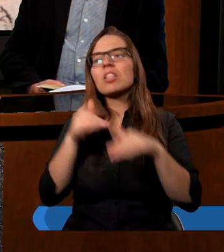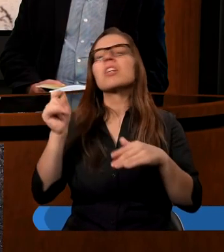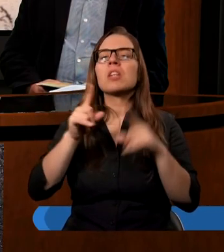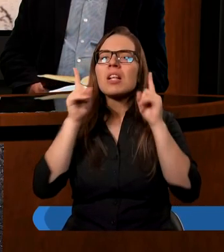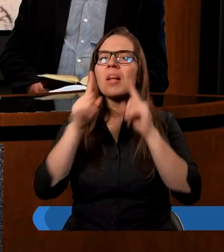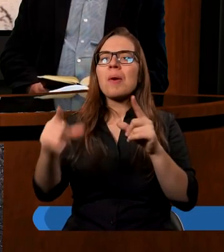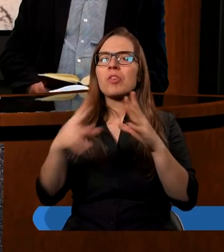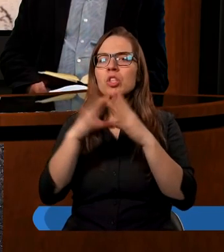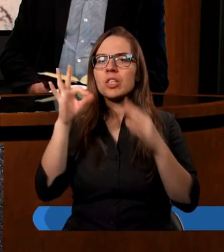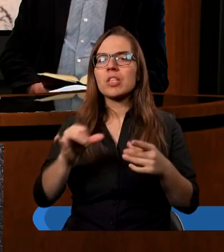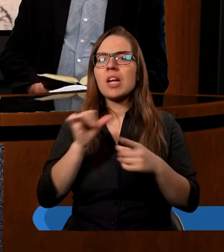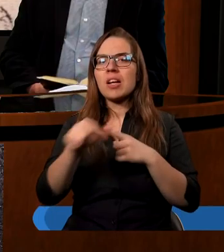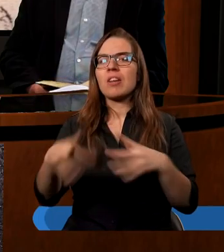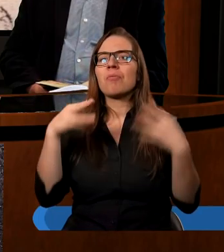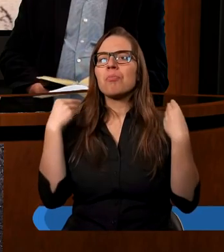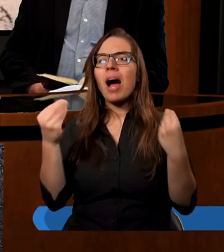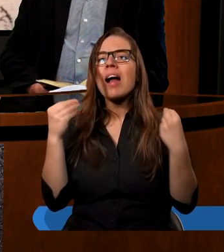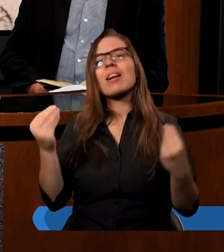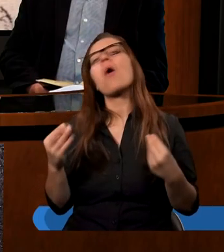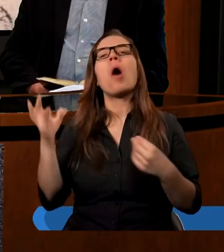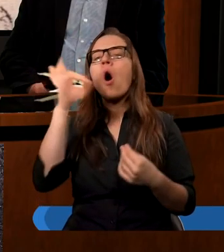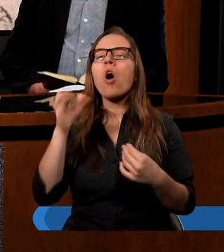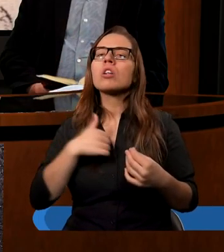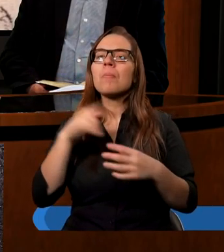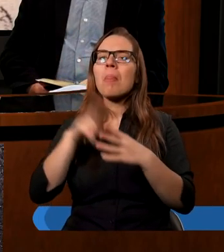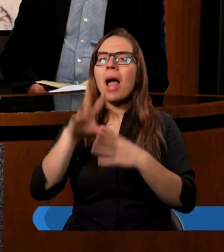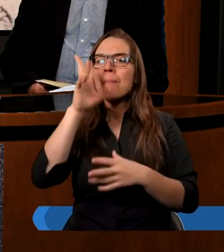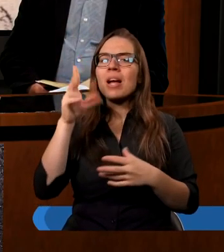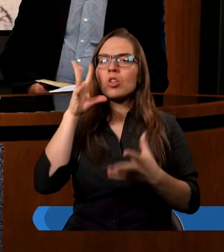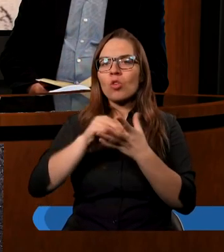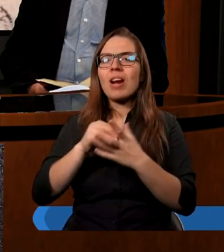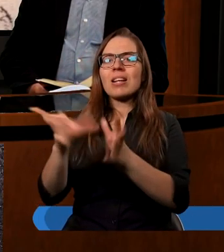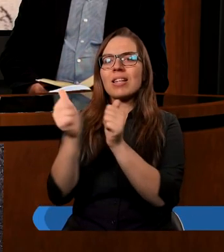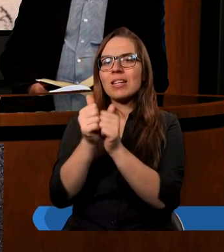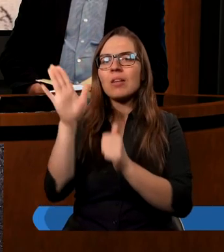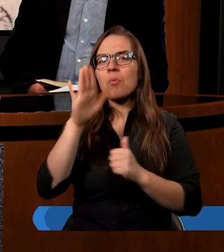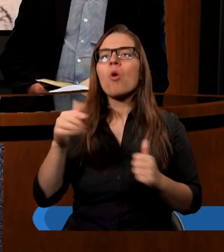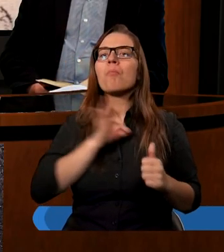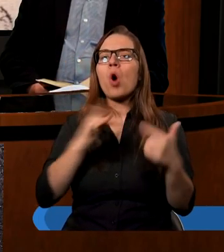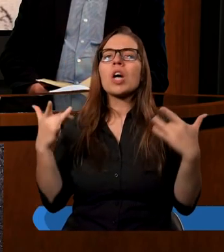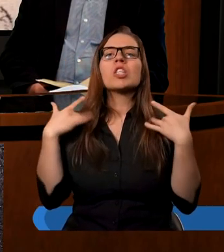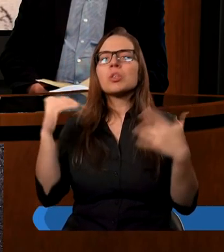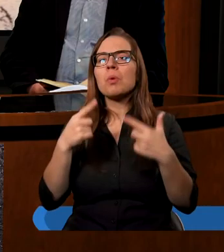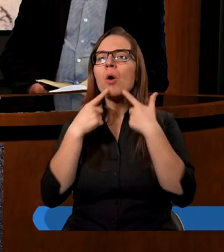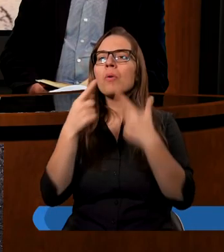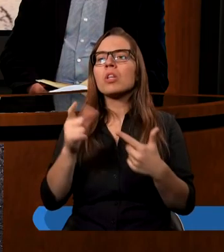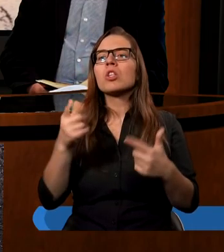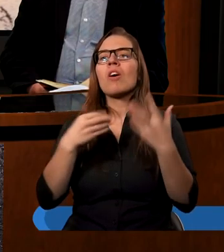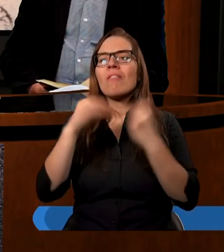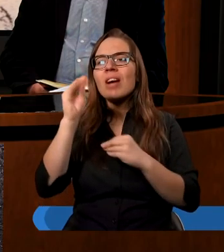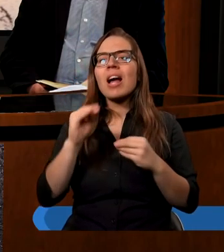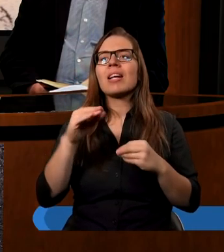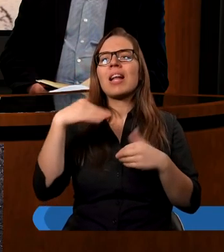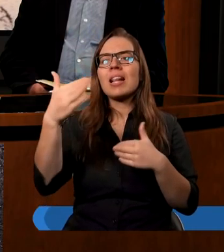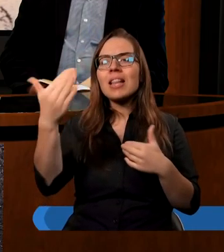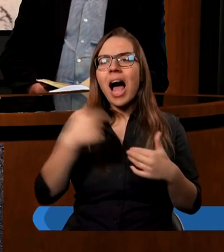naprawdę oddawanie dziesięciny to jest wspaniała okazja na piękne doświadczenia z Bogiem. Z mojego życia mogę tylko powiedzieć, czym więcej daję, tym